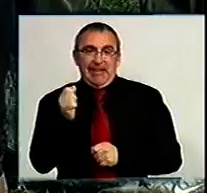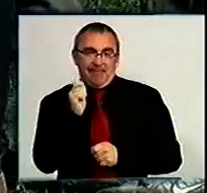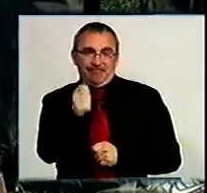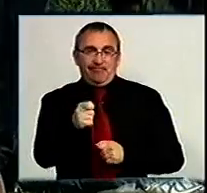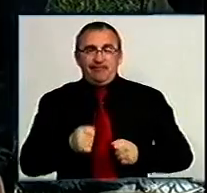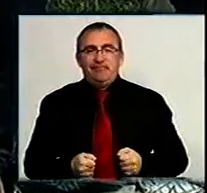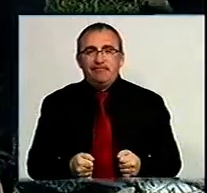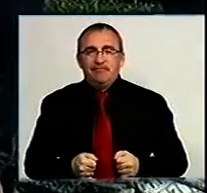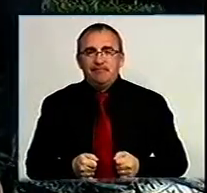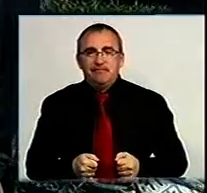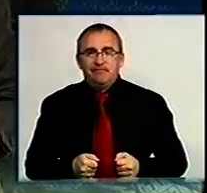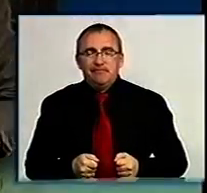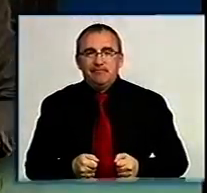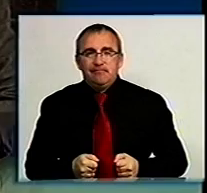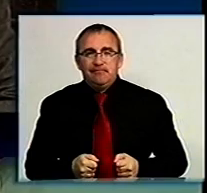Басистий. День за днем.